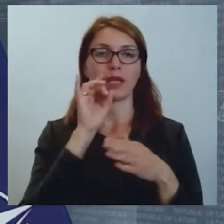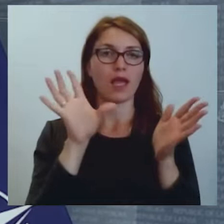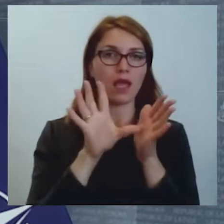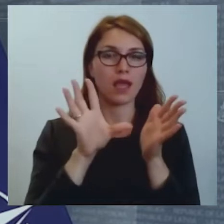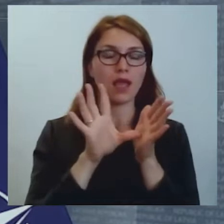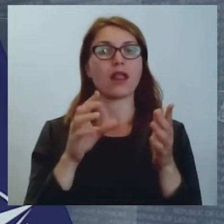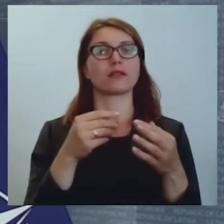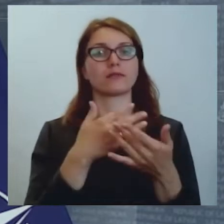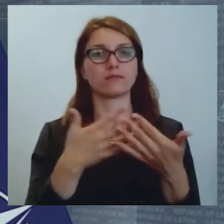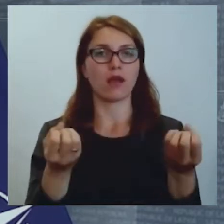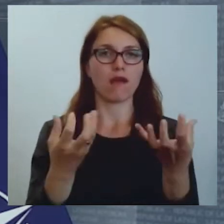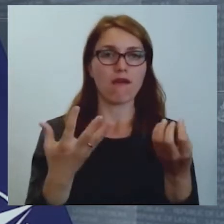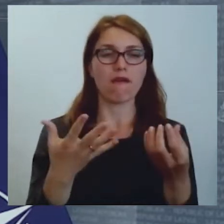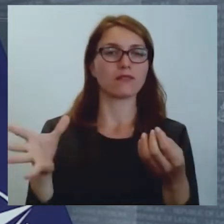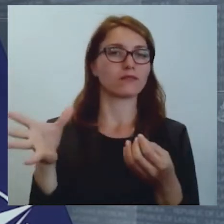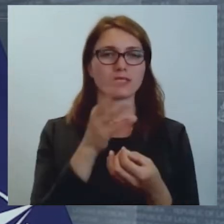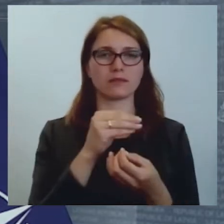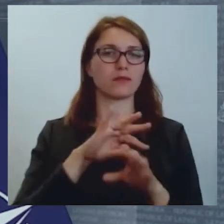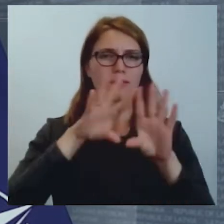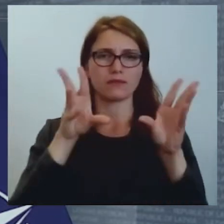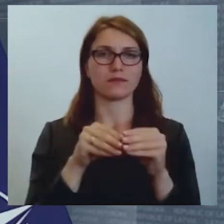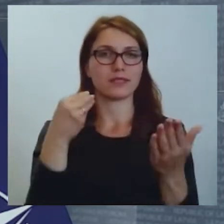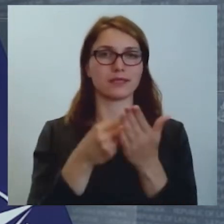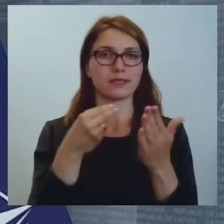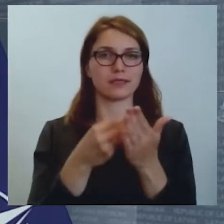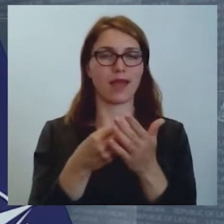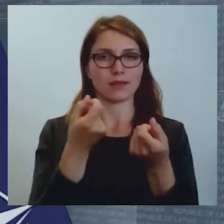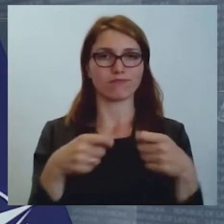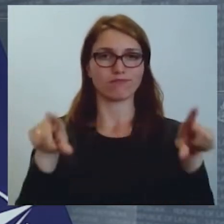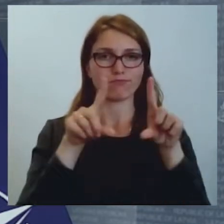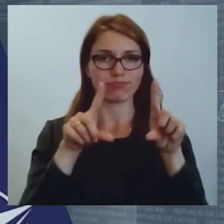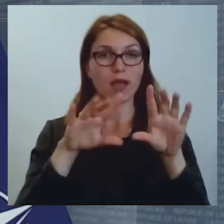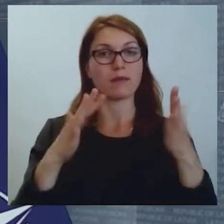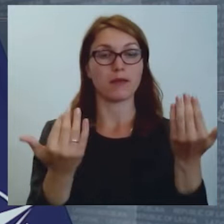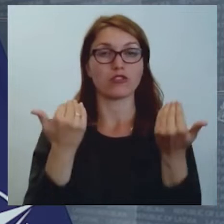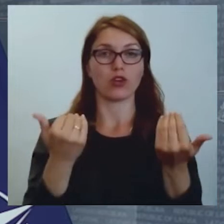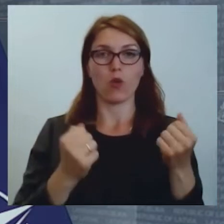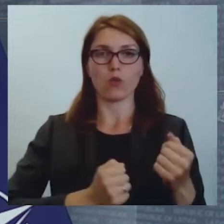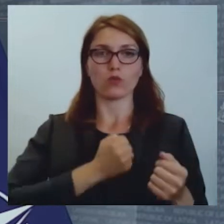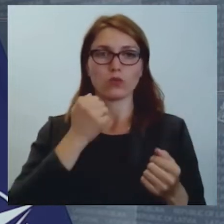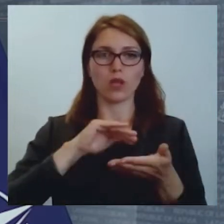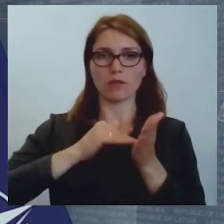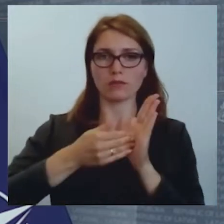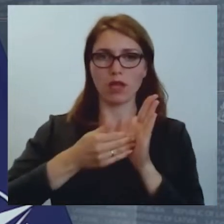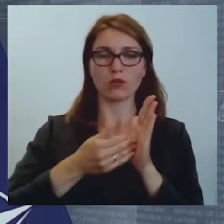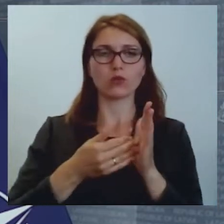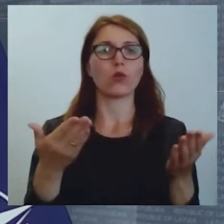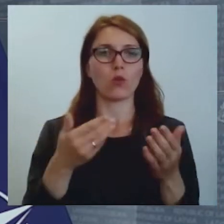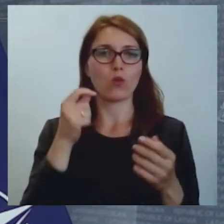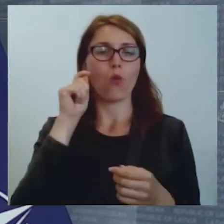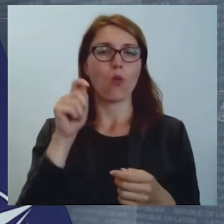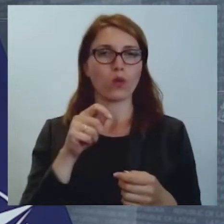Un cenu vispārējo sadārdzinājumu. Bet šajos grūtos apstākļos, par ko Ukraiņa maksā ar savām